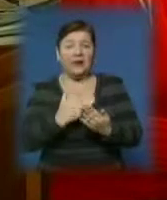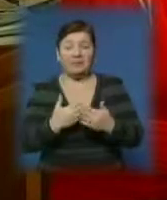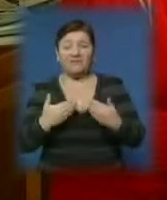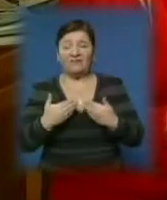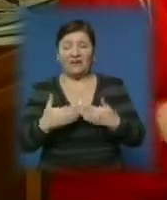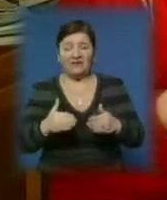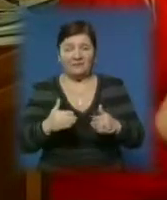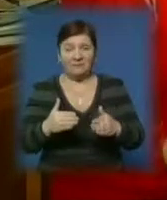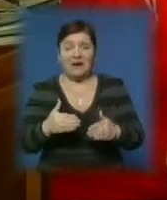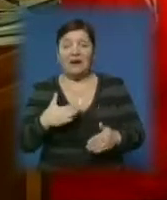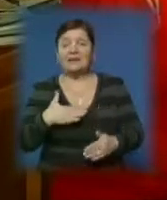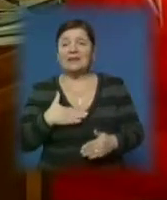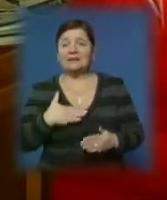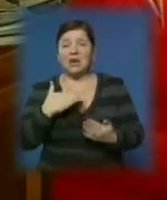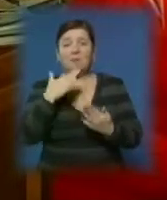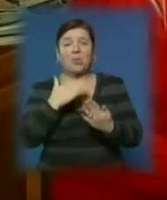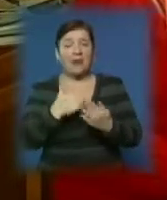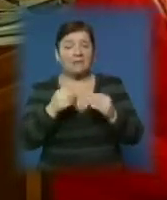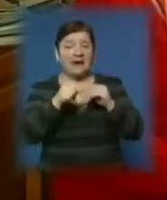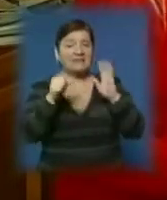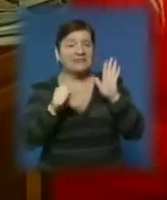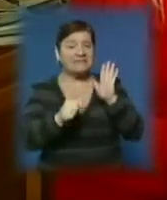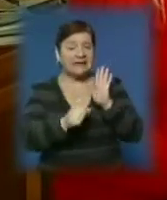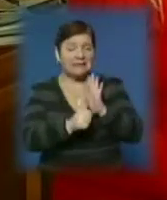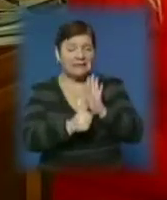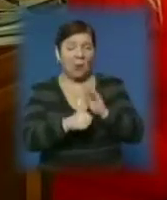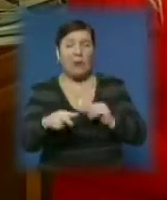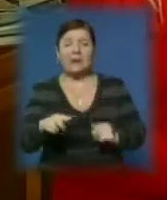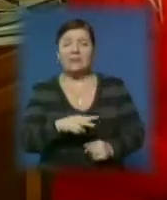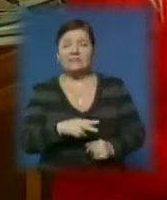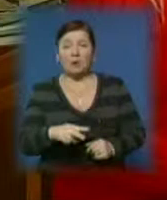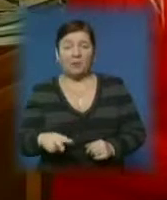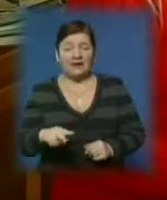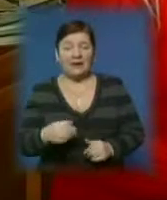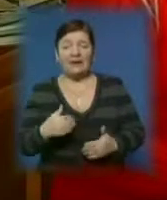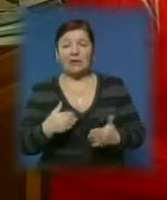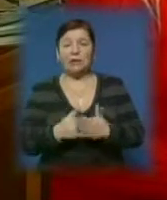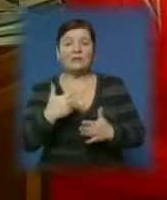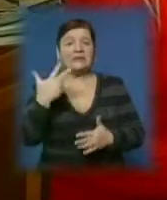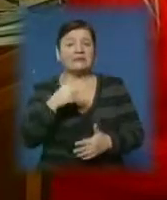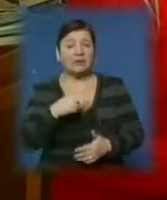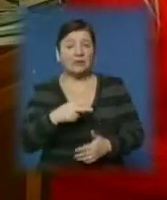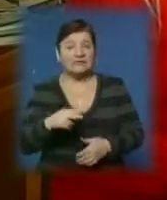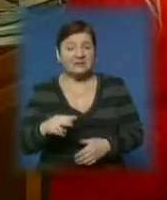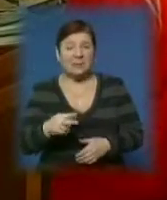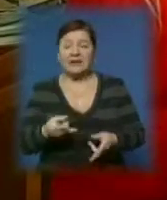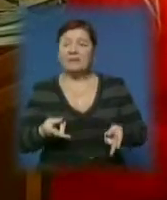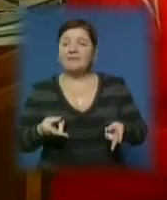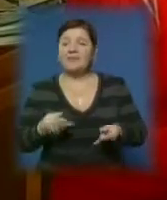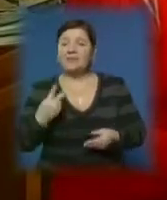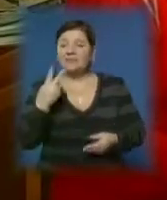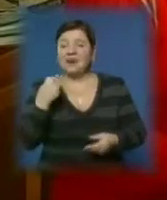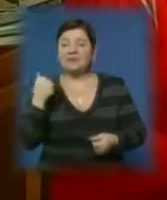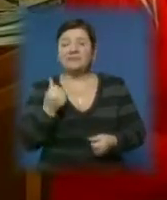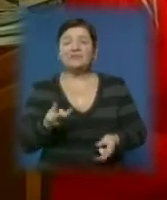ефір. А наша програма вийшла в ефір 16 листопада. І до 30 листопада в нас лише два